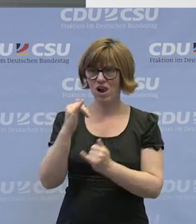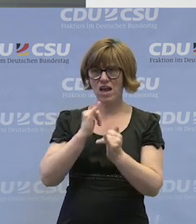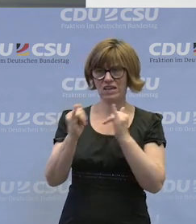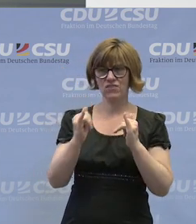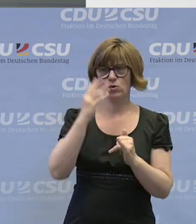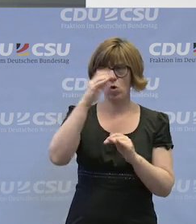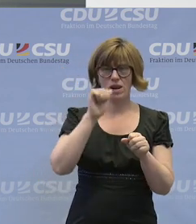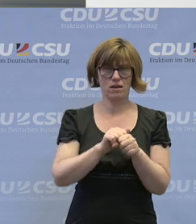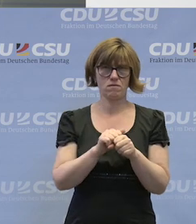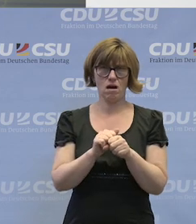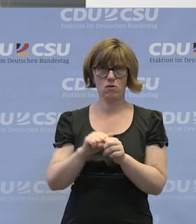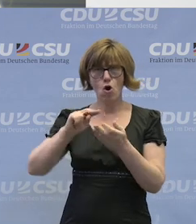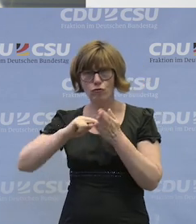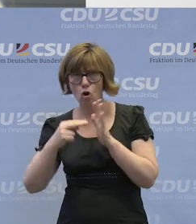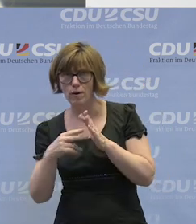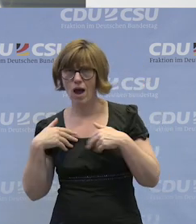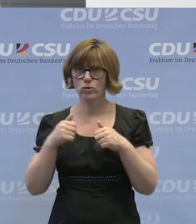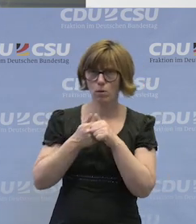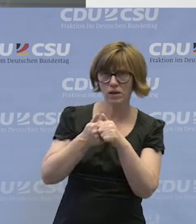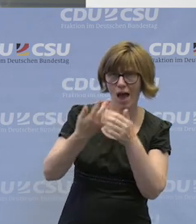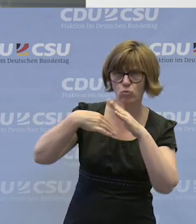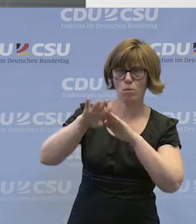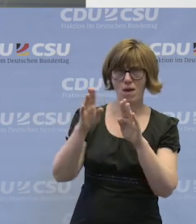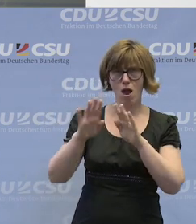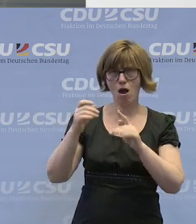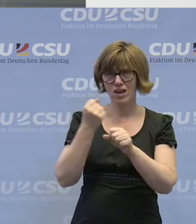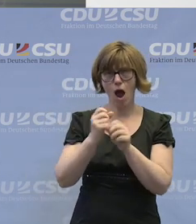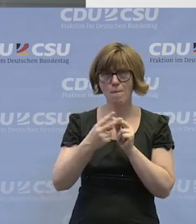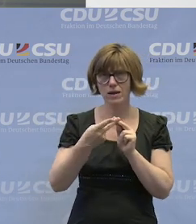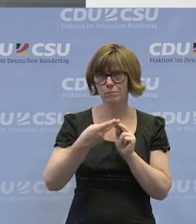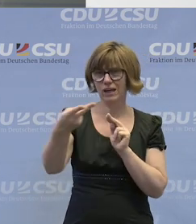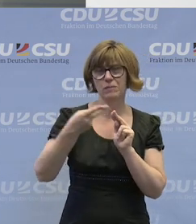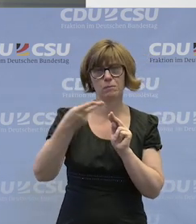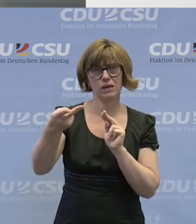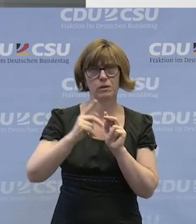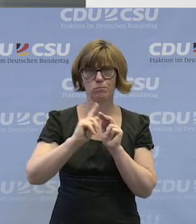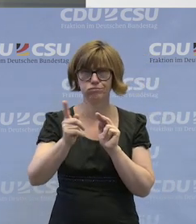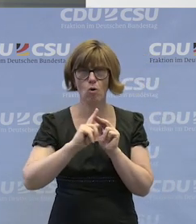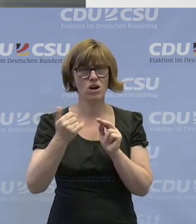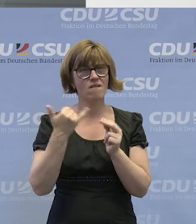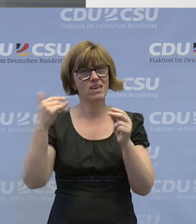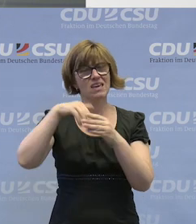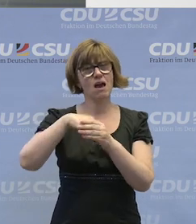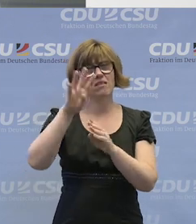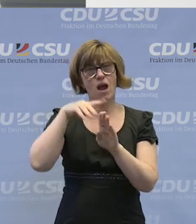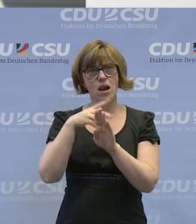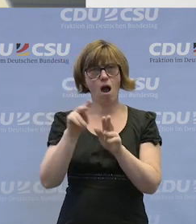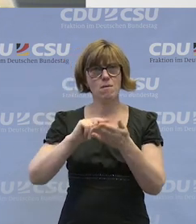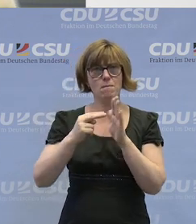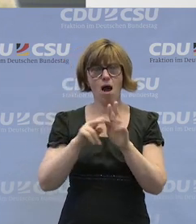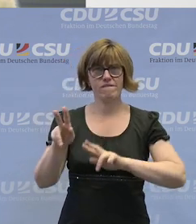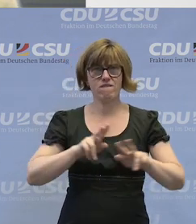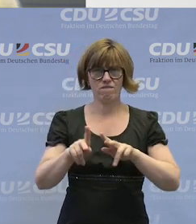überlegt werden muss. Ist es mehr die Vorbereitung, ist es mehr die Begleitung, ist es das zur Arbeit bringen, das muss dann einzeln im Teilhabeplanverfahren